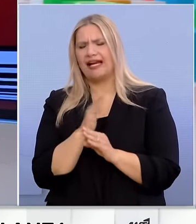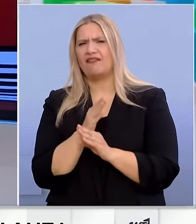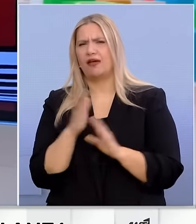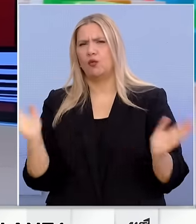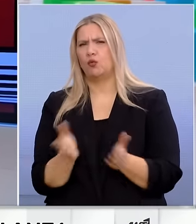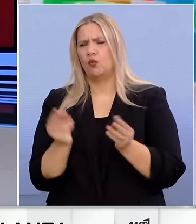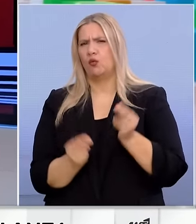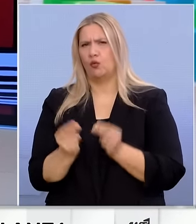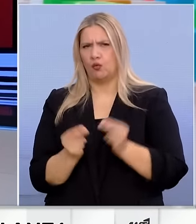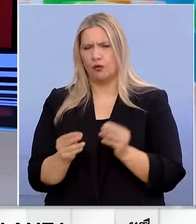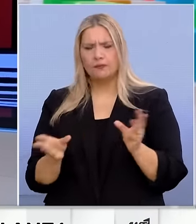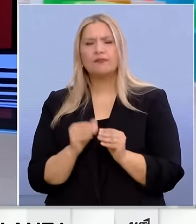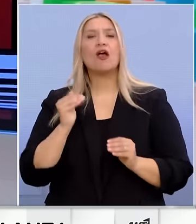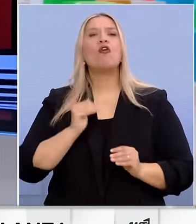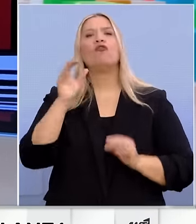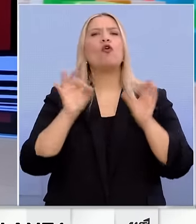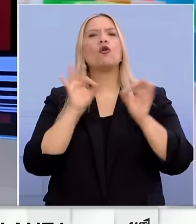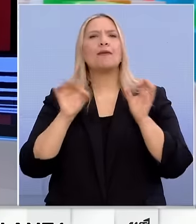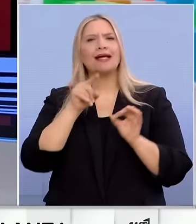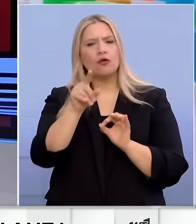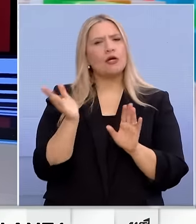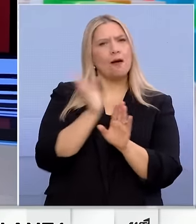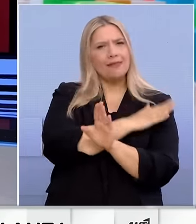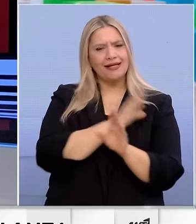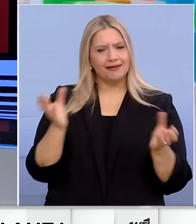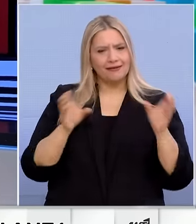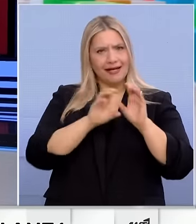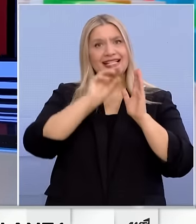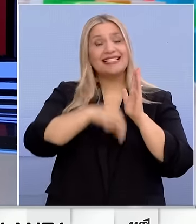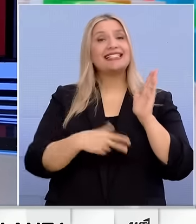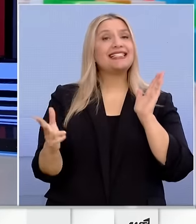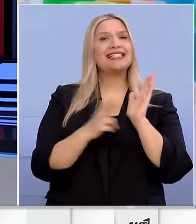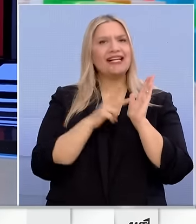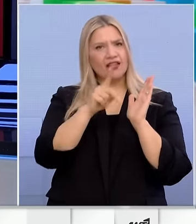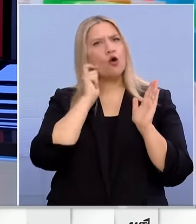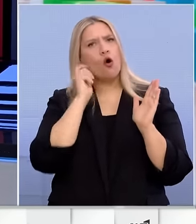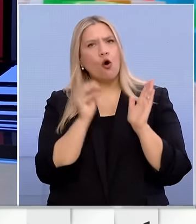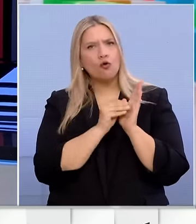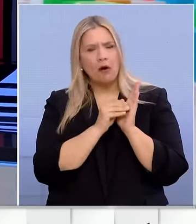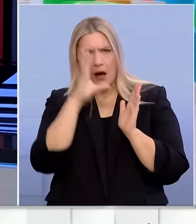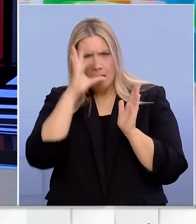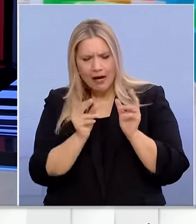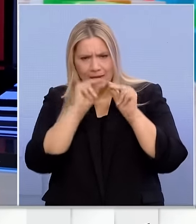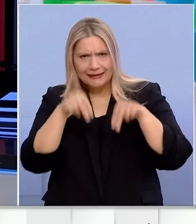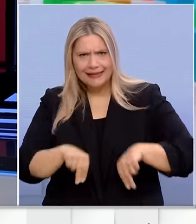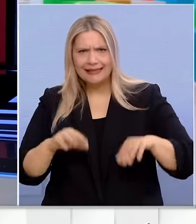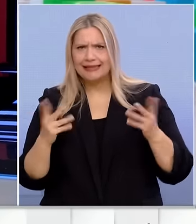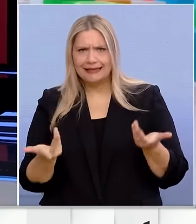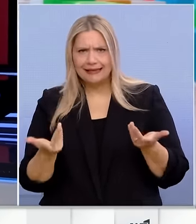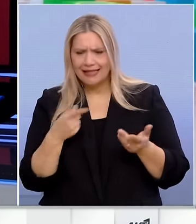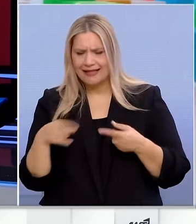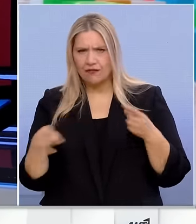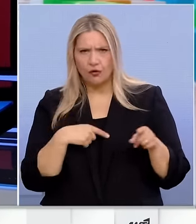Βόρειας Μακεδονίας που γι' αυτό έγινε η συνθήκη των Πρεσπών δεν ήταν για να επιλύσει ζητήματα ουσιαστικά διαφορών